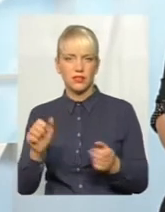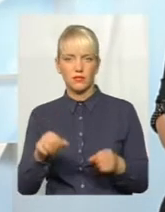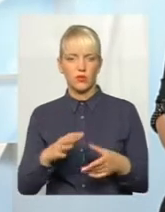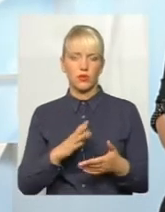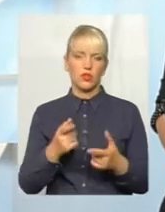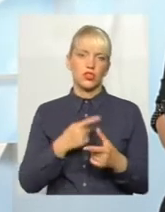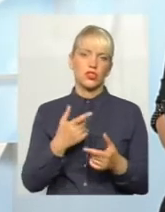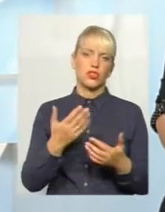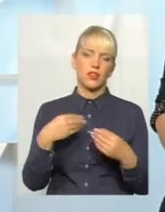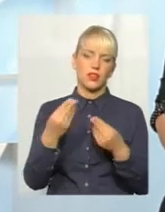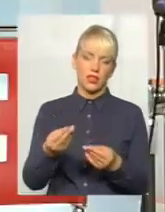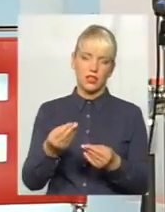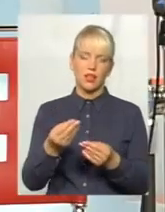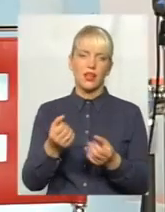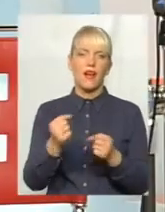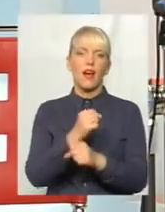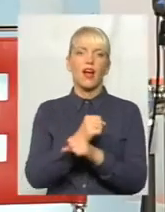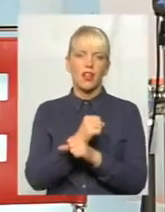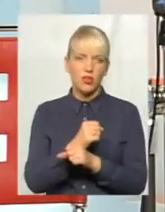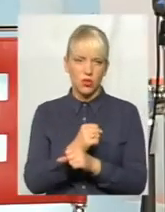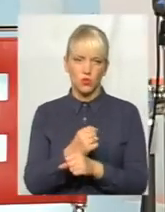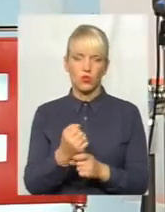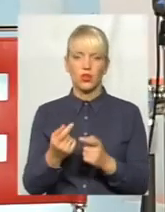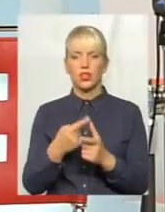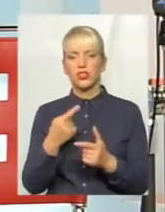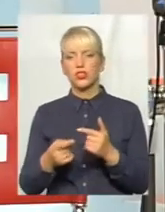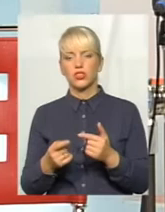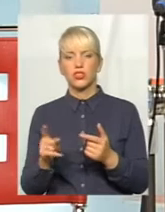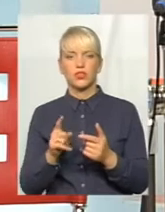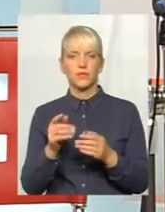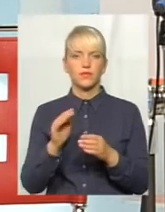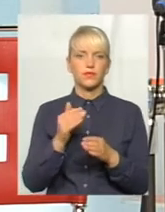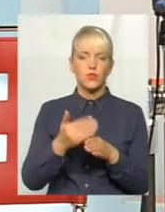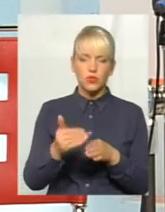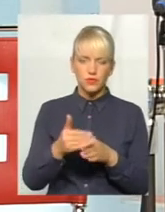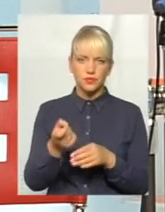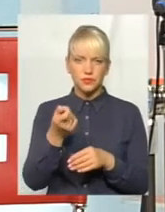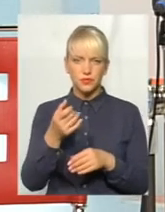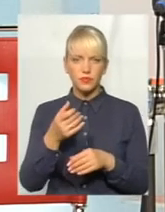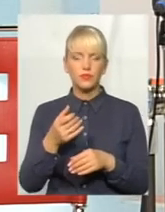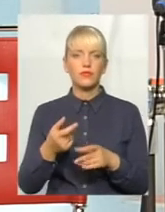канікули, чи збільшення. Тобто, я розумію, в цьому випадку не було. І не було